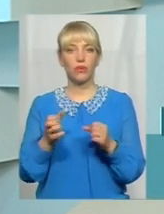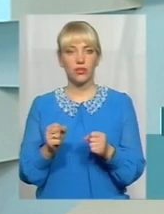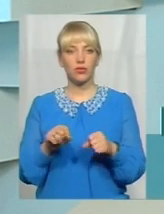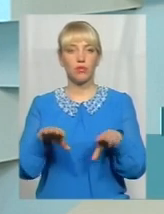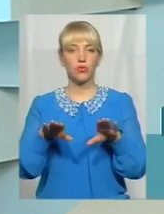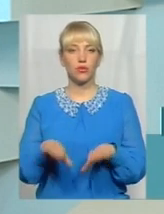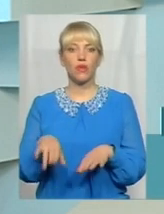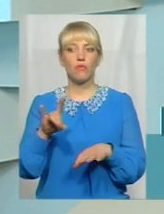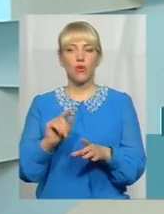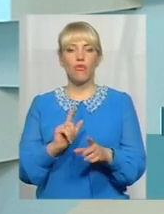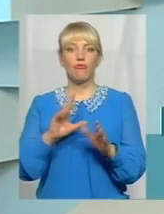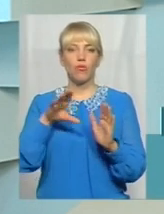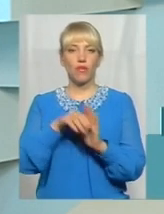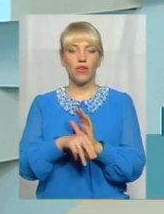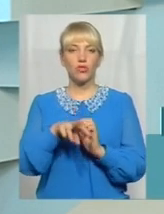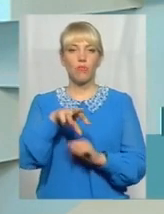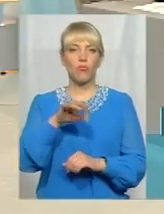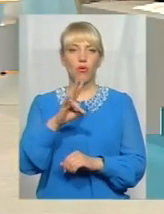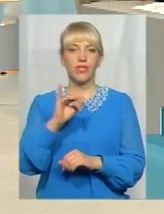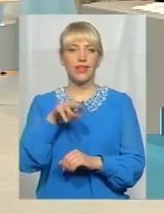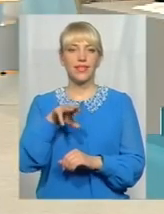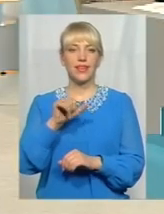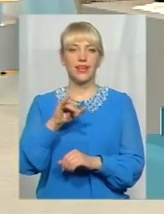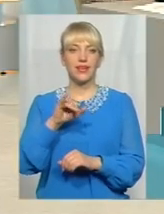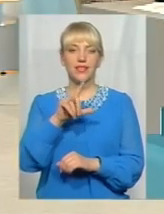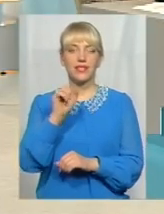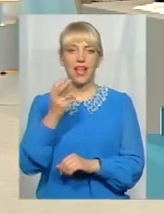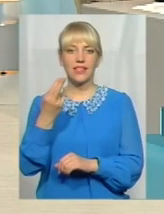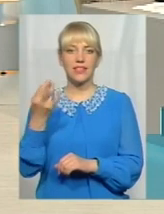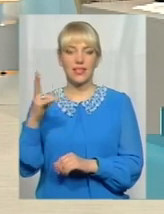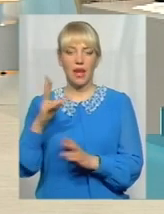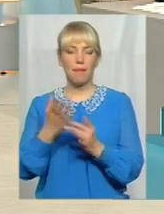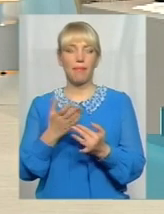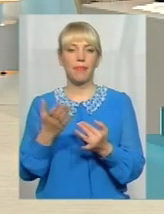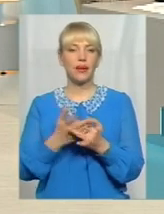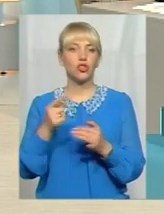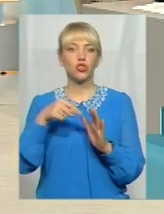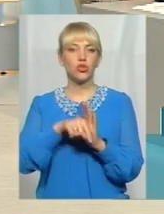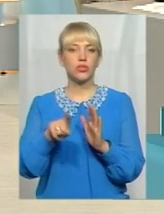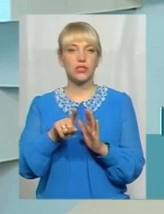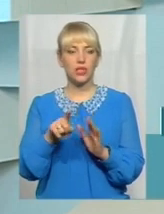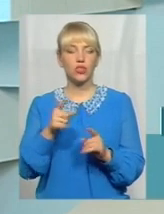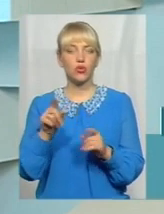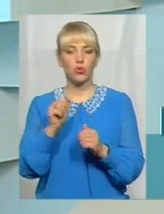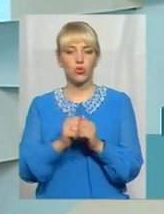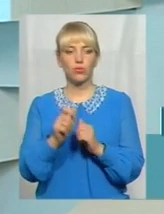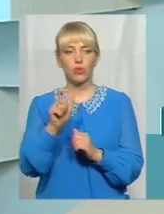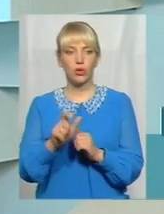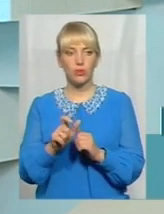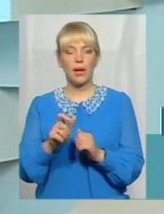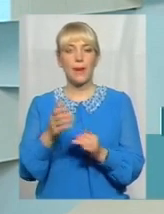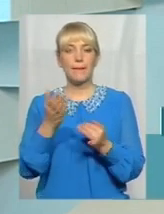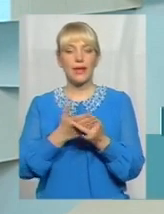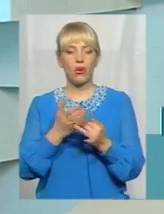запровадження монетизації пільг. Тобто це що означає? Що кожному громадянину пільгової